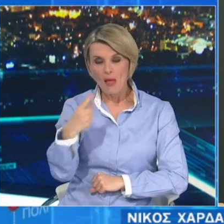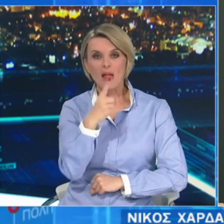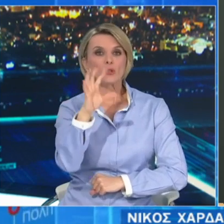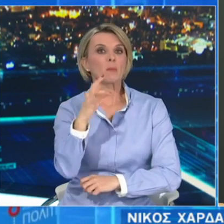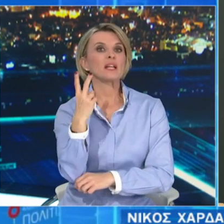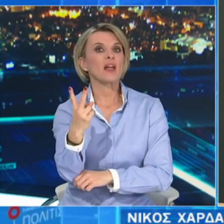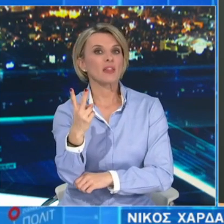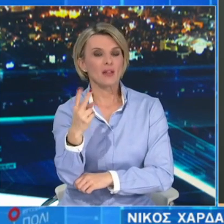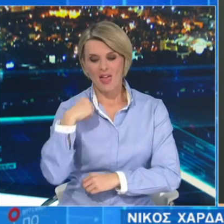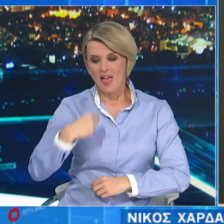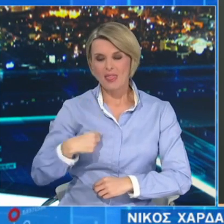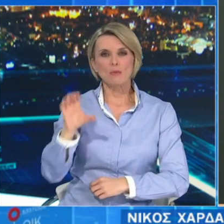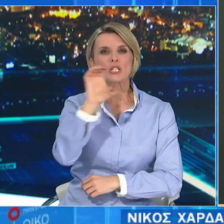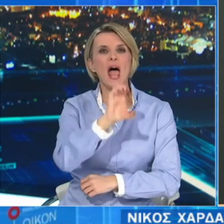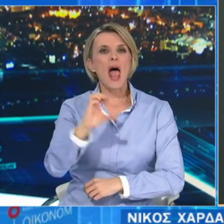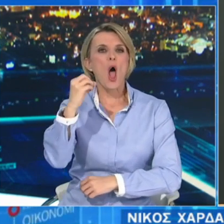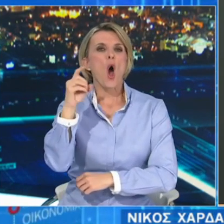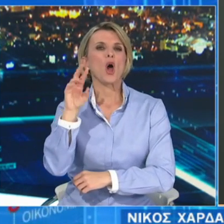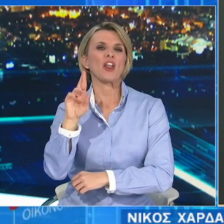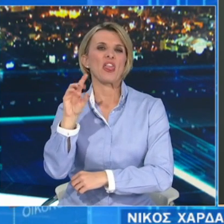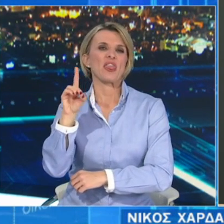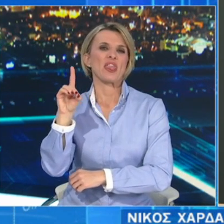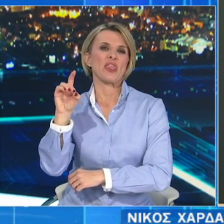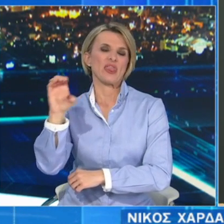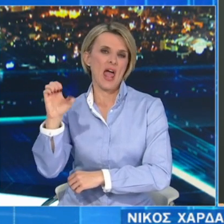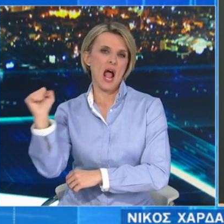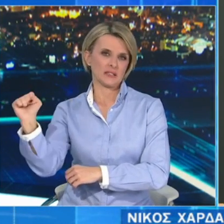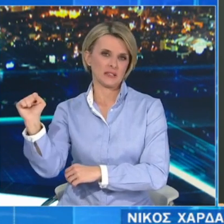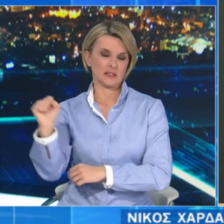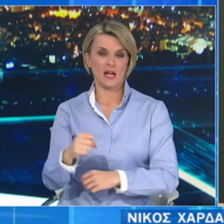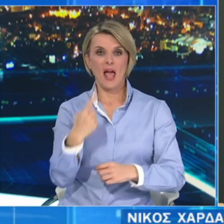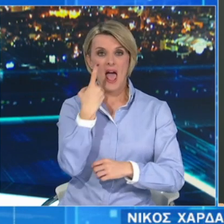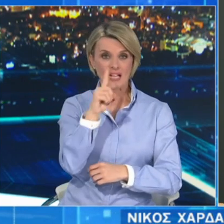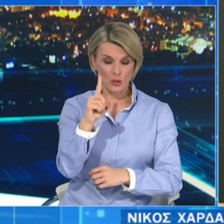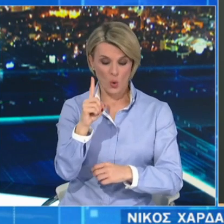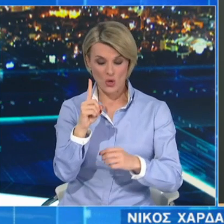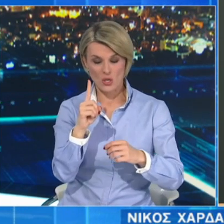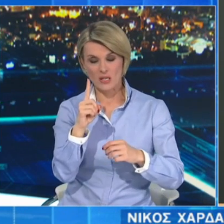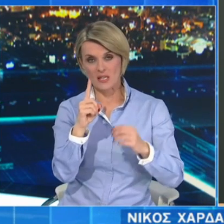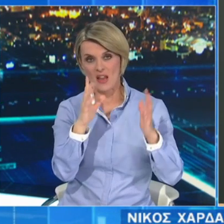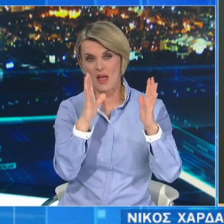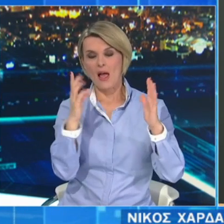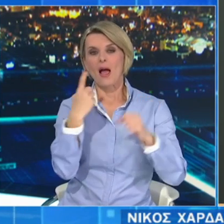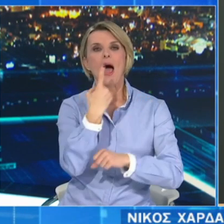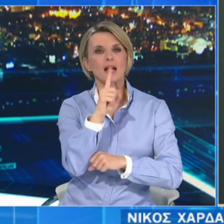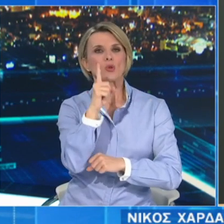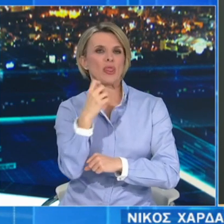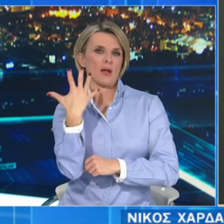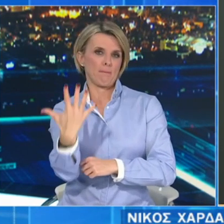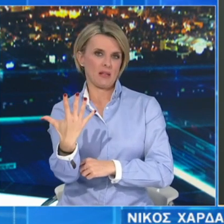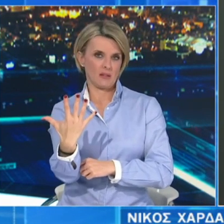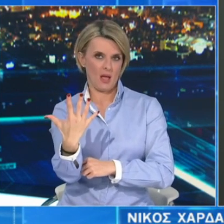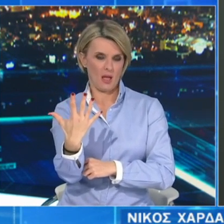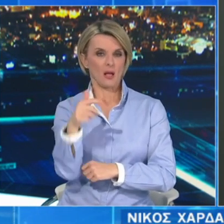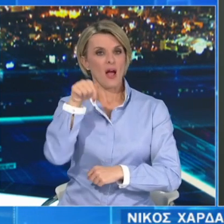Ο Δήμος Εορδέας έχει 73 ενεργά κρούσματα από 115 που είχε στις 23 Δεκεμβρίου και ο Δήμος Βοΐου 34 από